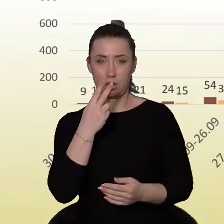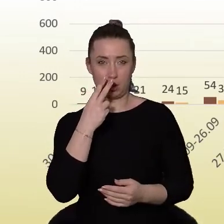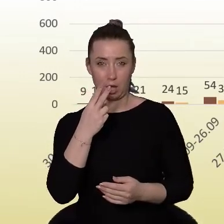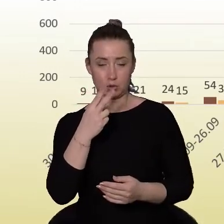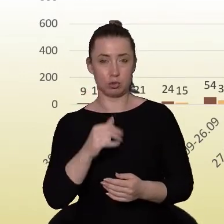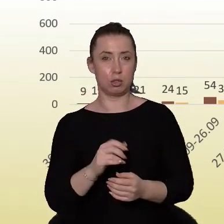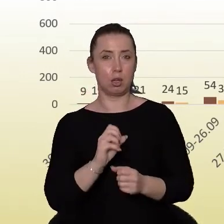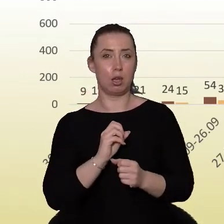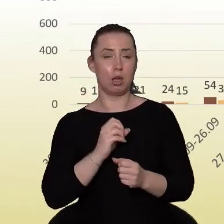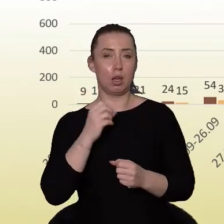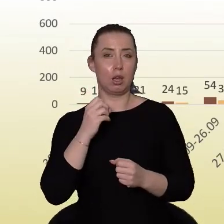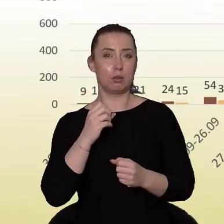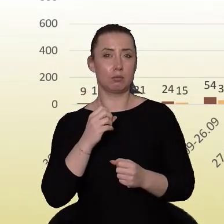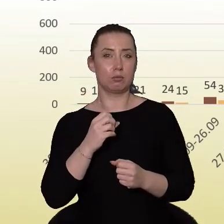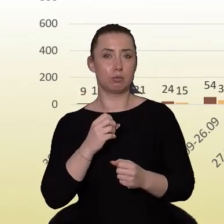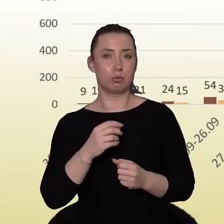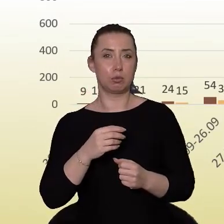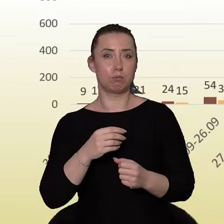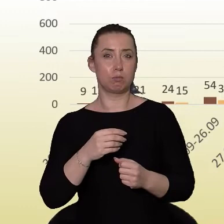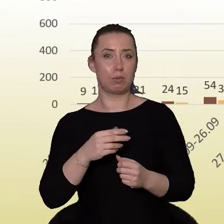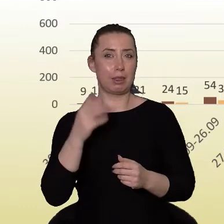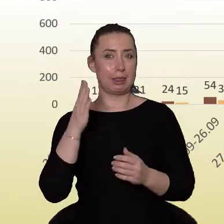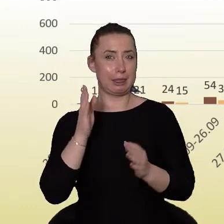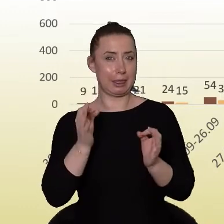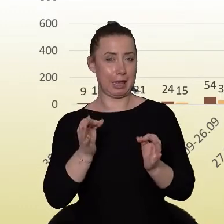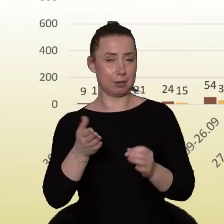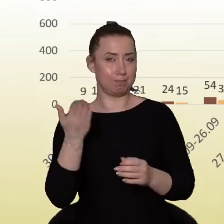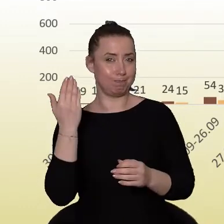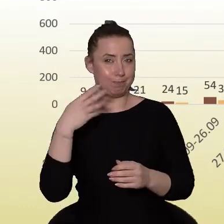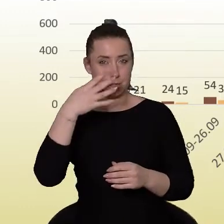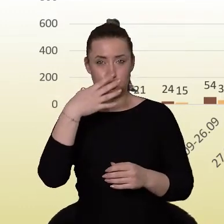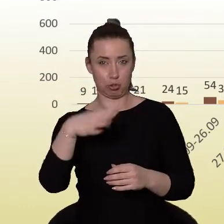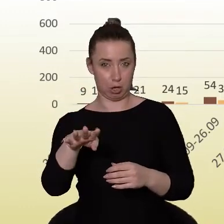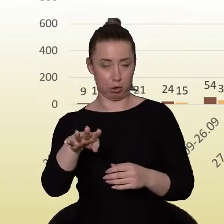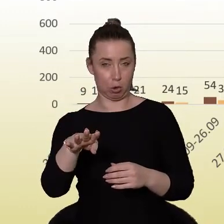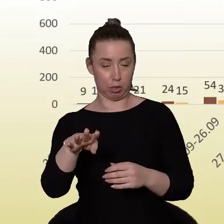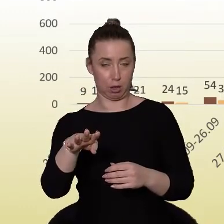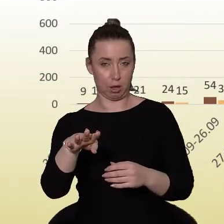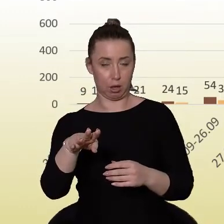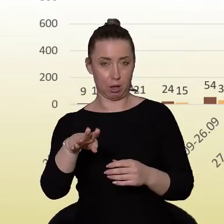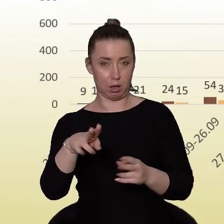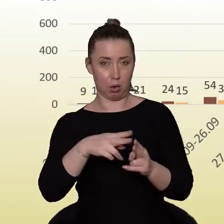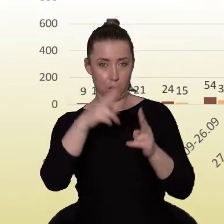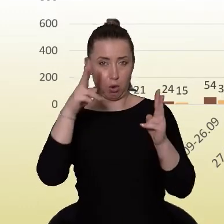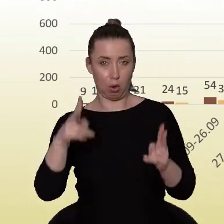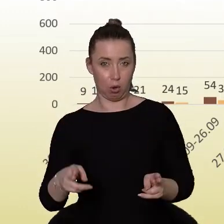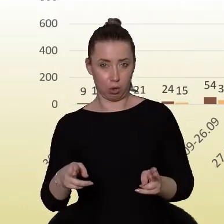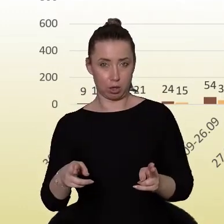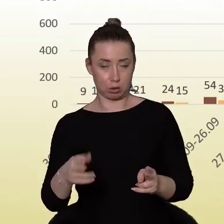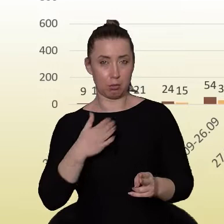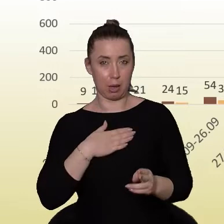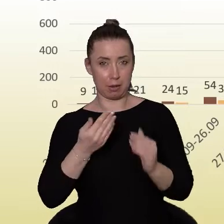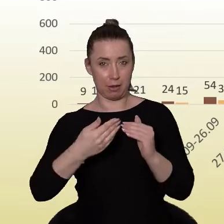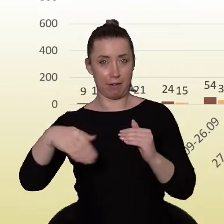ilości zakażeń przez cztery ostatnie tygodnie pokazują, iż tych zakażeń jest